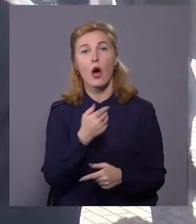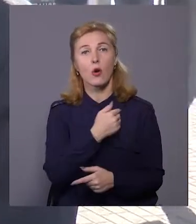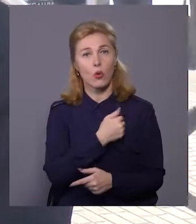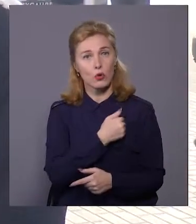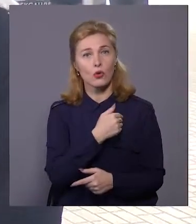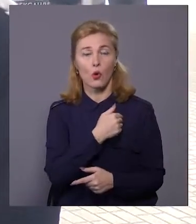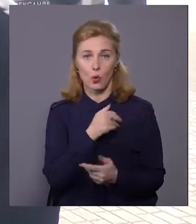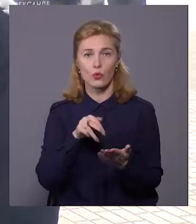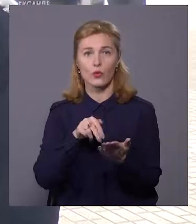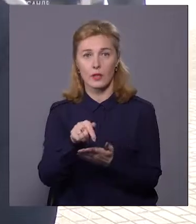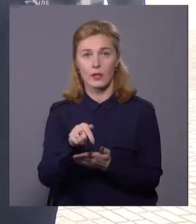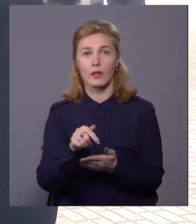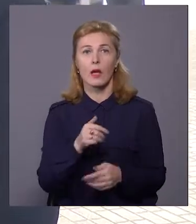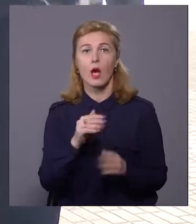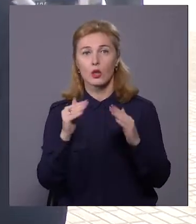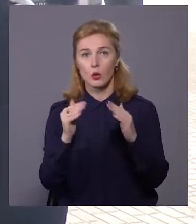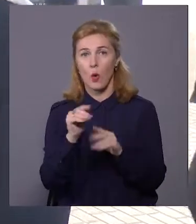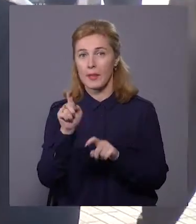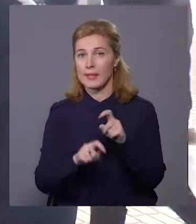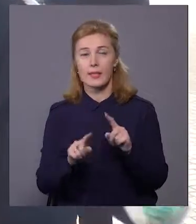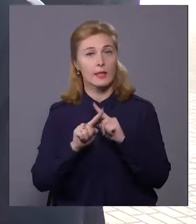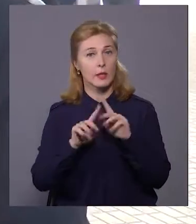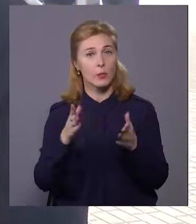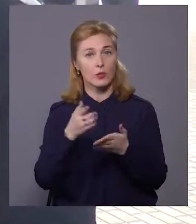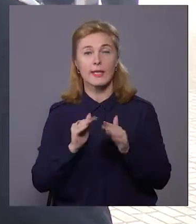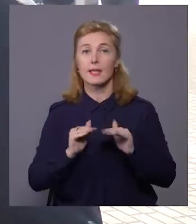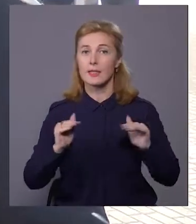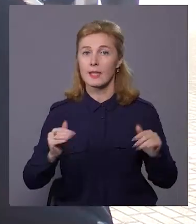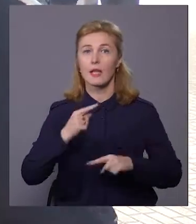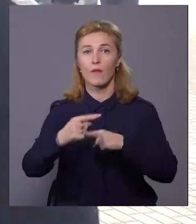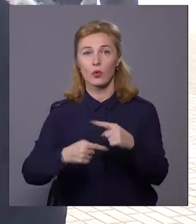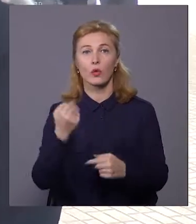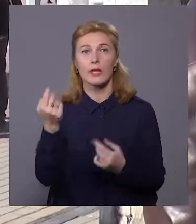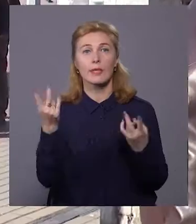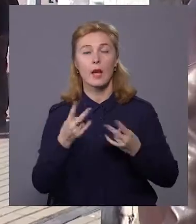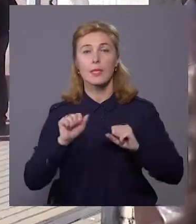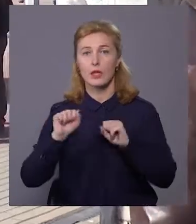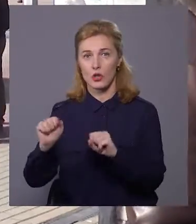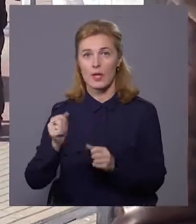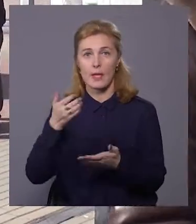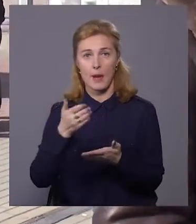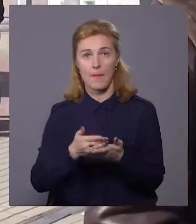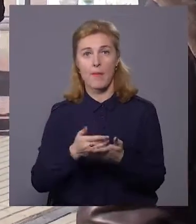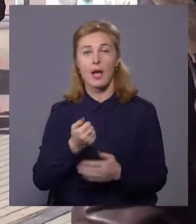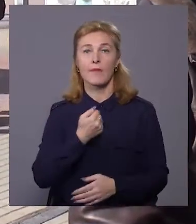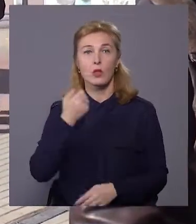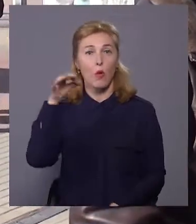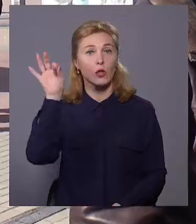йти. Дома сидіти не буду, є діти, внуки, їх треба захищати. Маю військовий досвід.